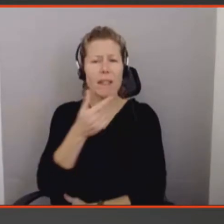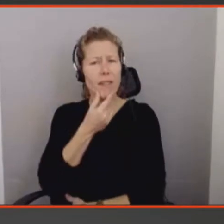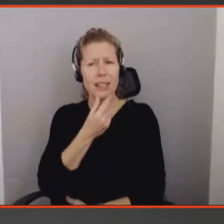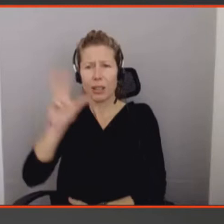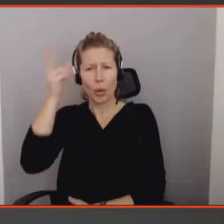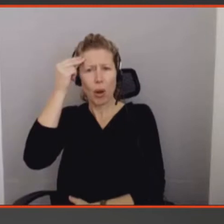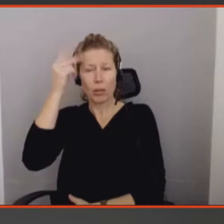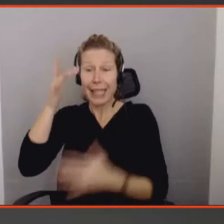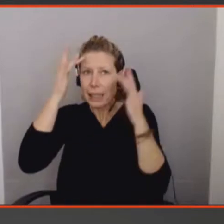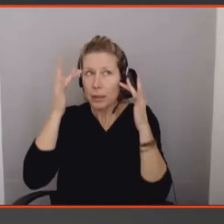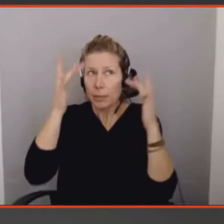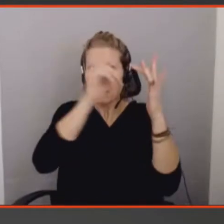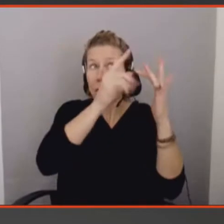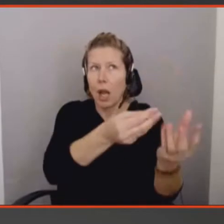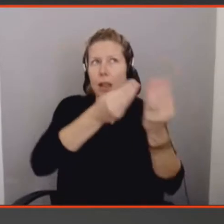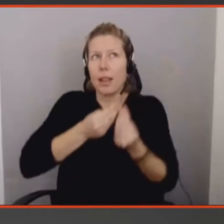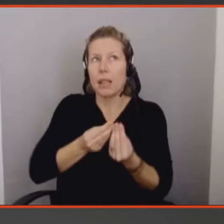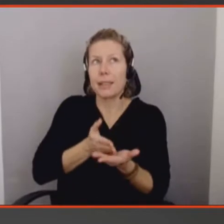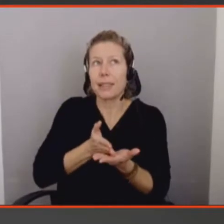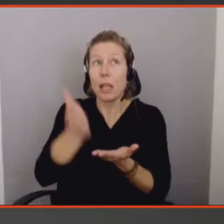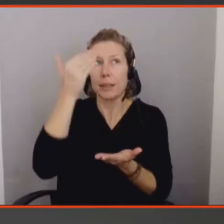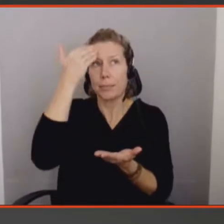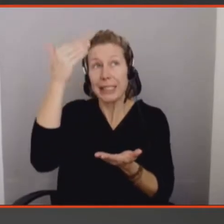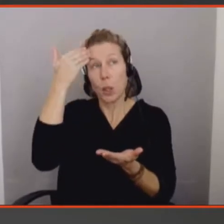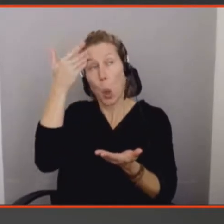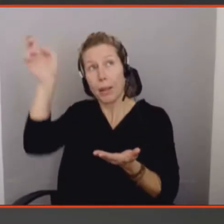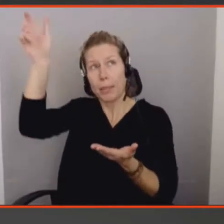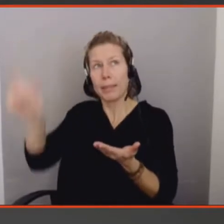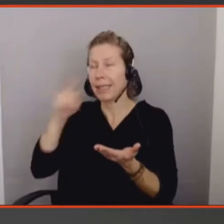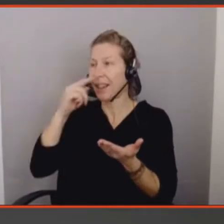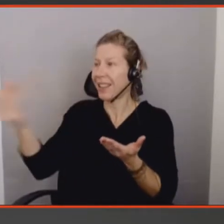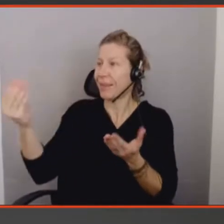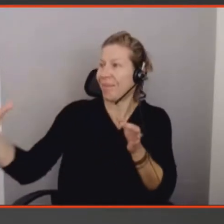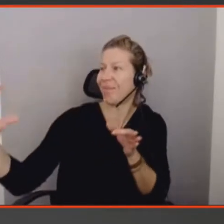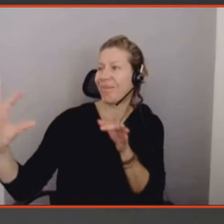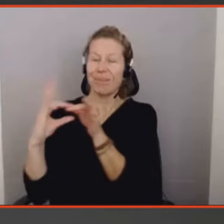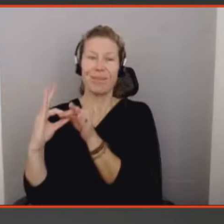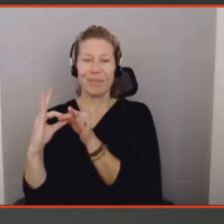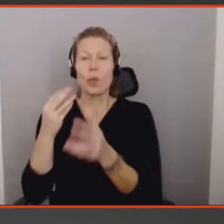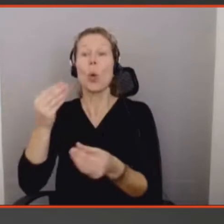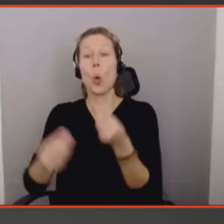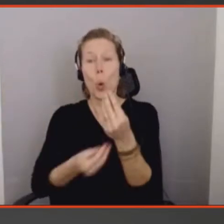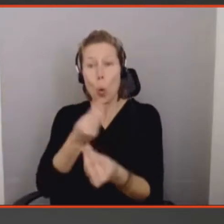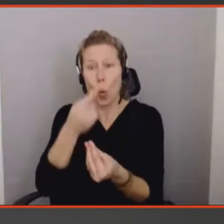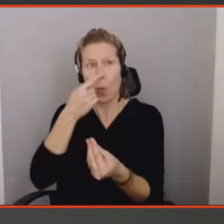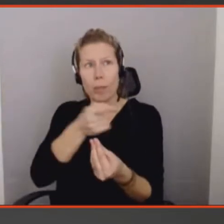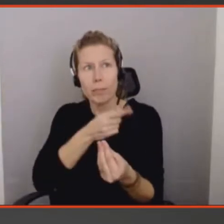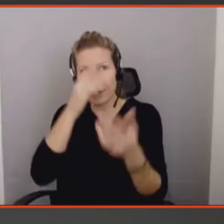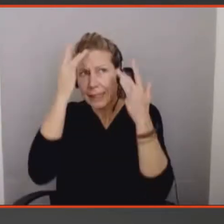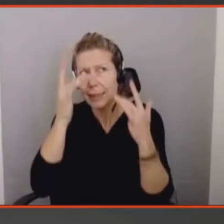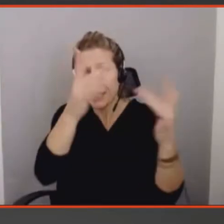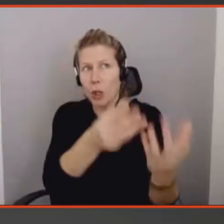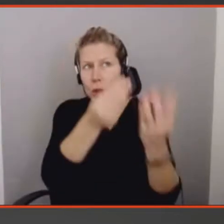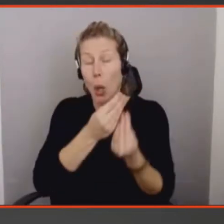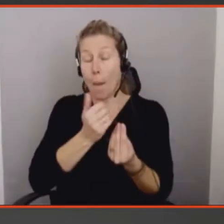rapproche aux autres, des autres, si elle vous rapproche de vous-même, et de votre sens de l'identité, ou si elle est une notion de temps.